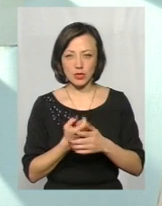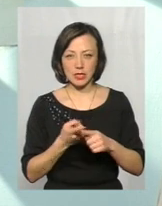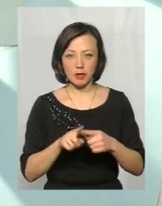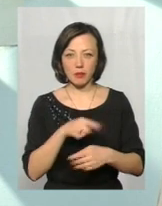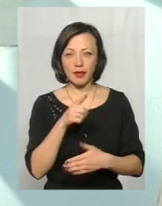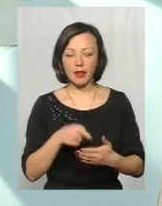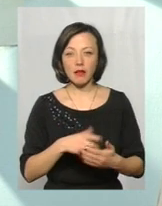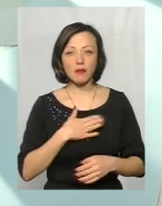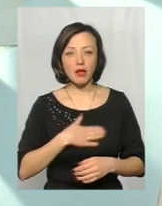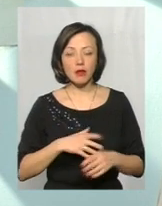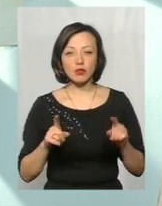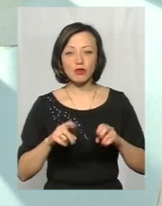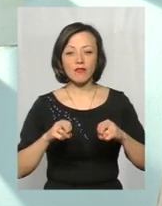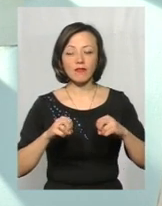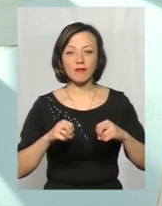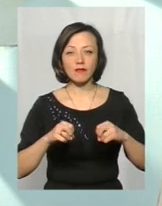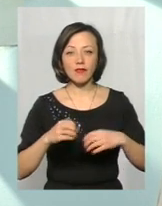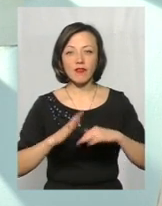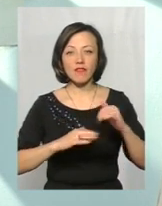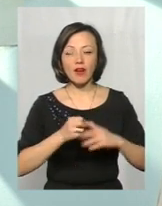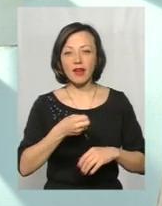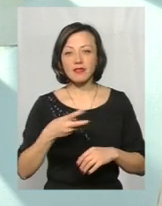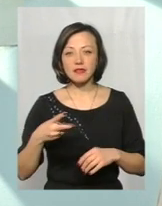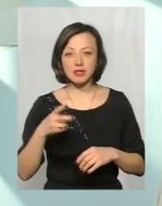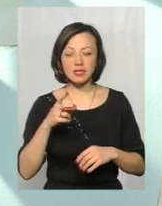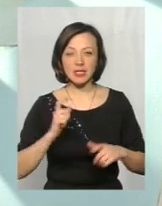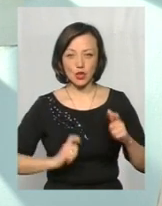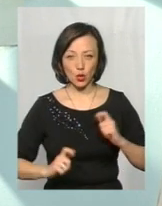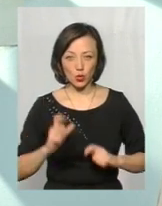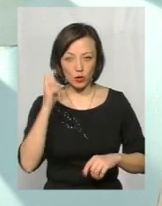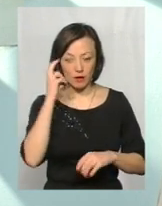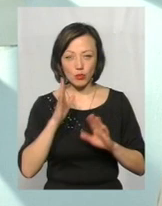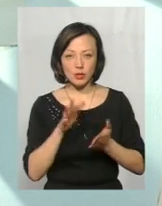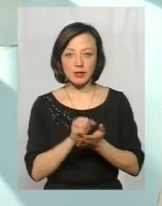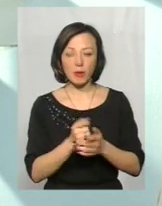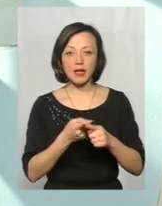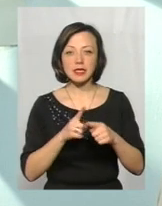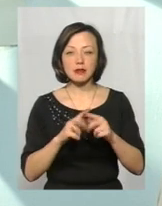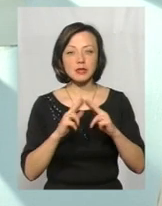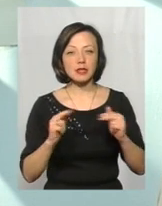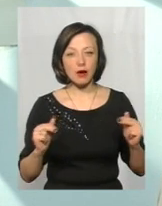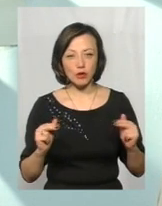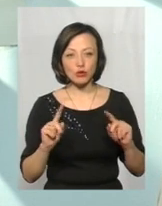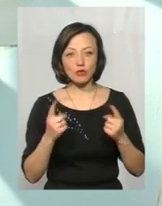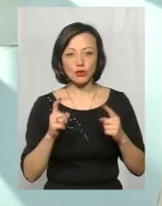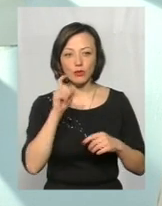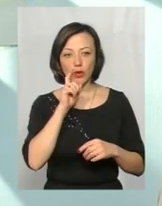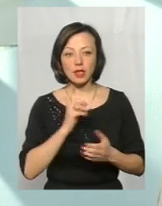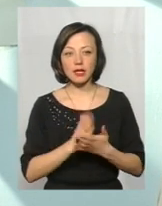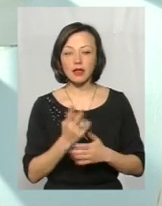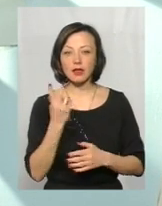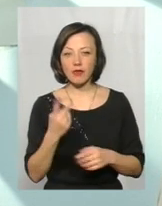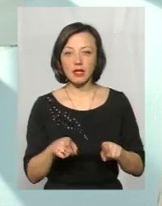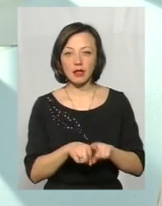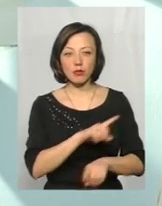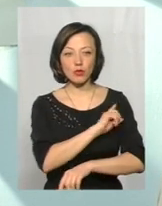Приємно те, що фахівці УкрНД і проєкт реставрація будуть займатися замком. Тому що в Україні є два таких